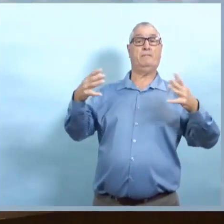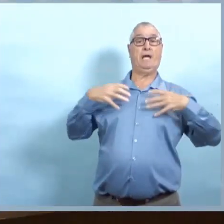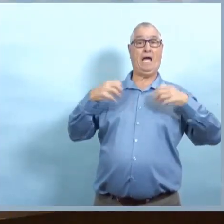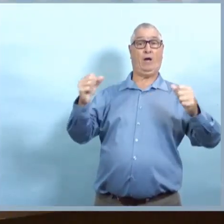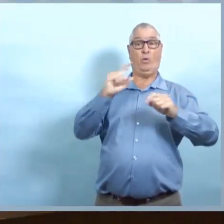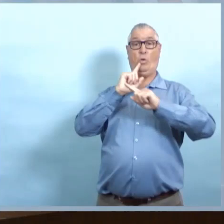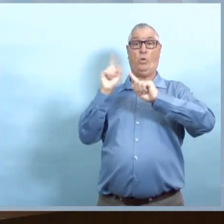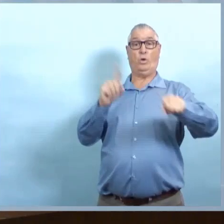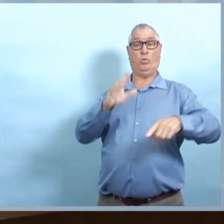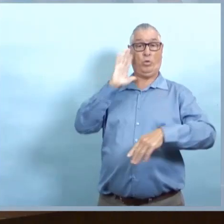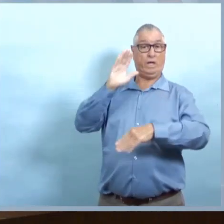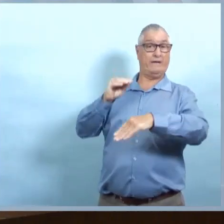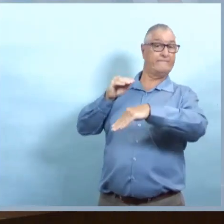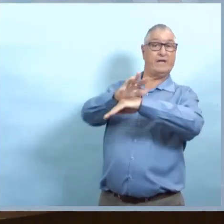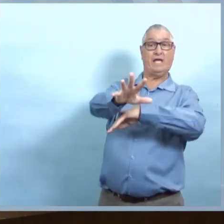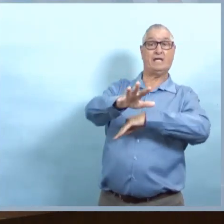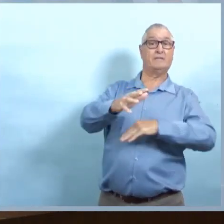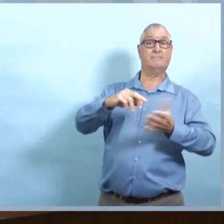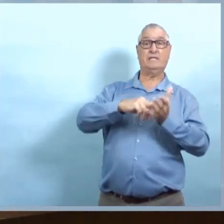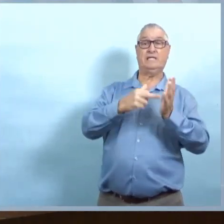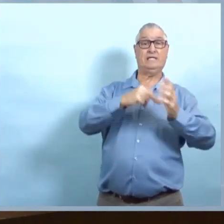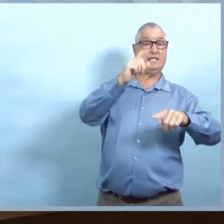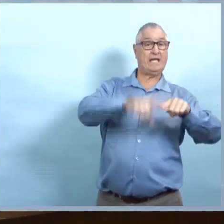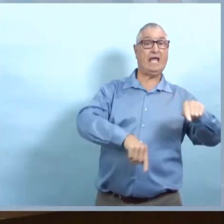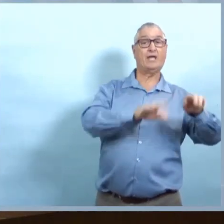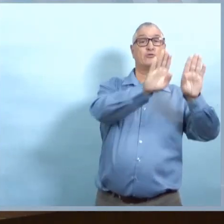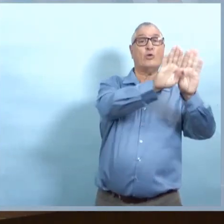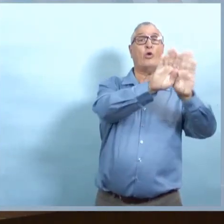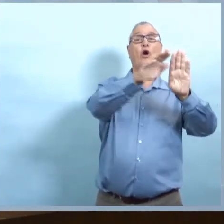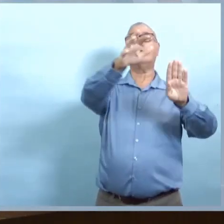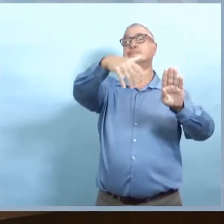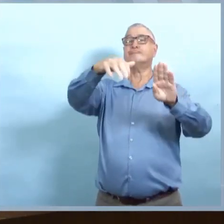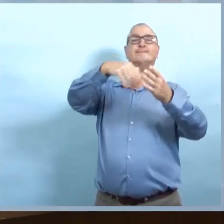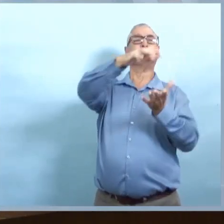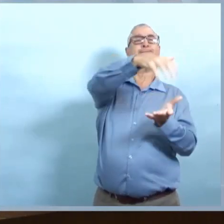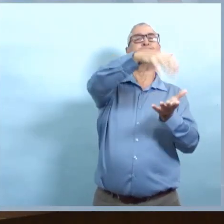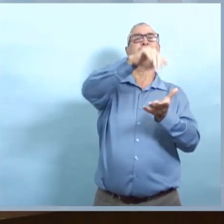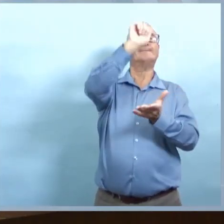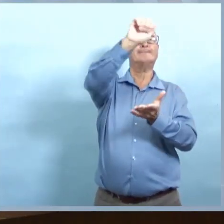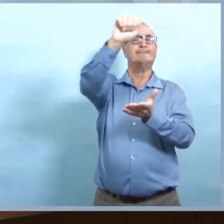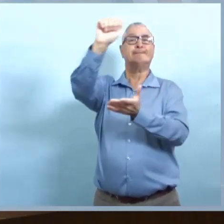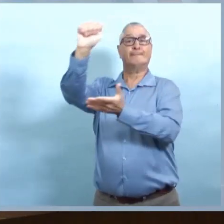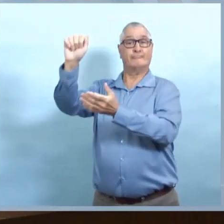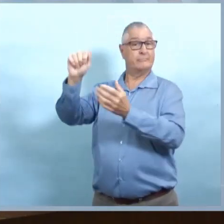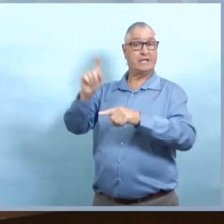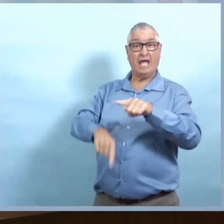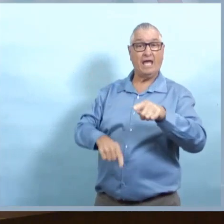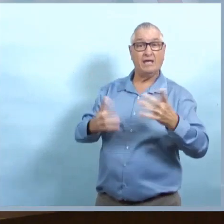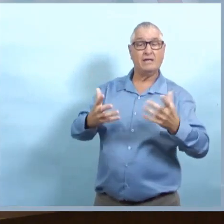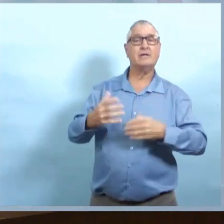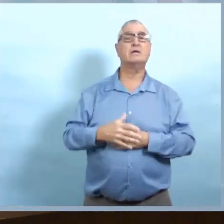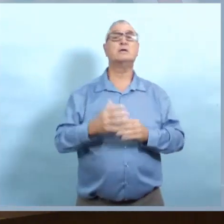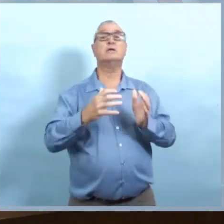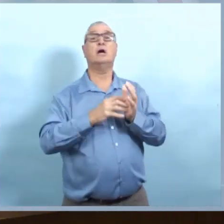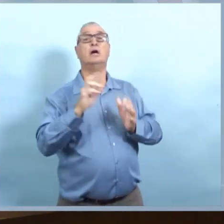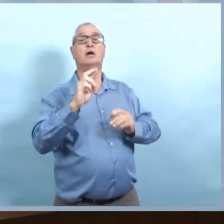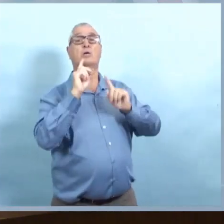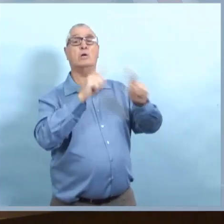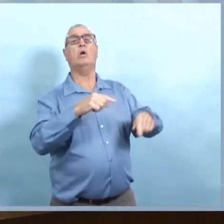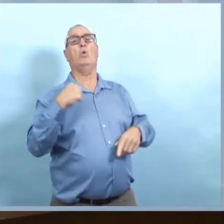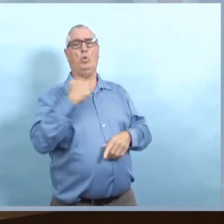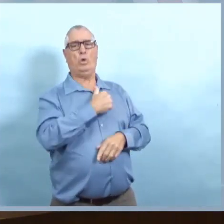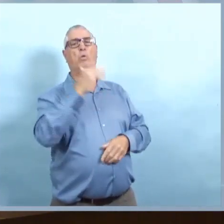une idée aux parents et aux enfants de ce qu'on pourrait faire avec l'Halloween? Est-ce qu'il y aura des ordres de santé publique qui vont